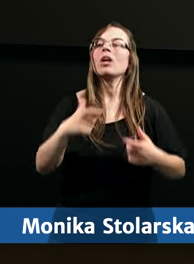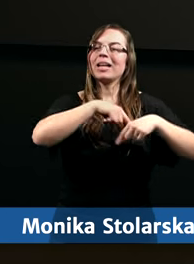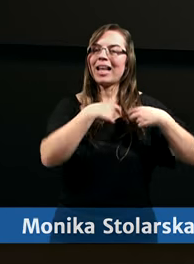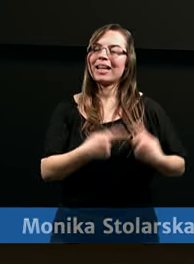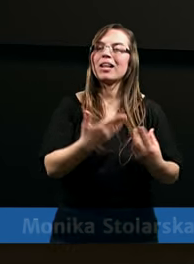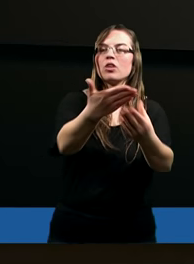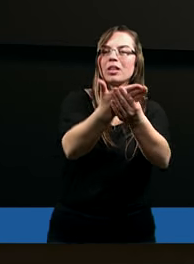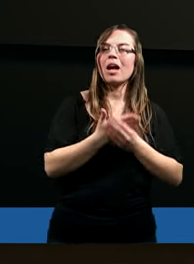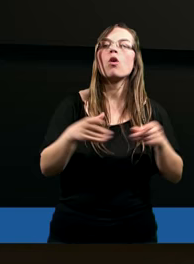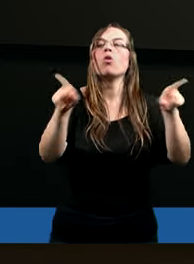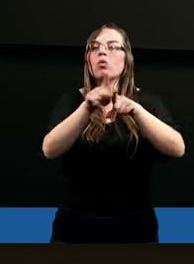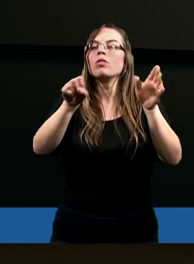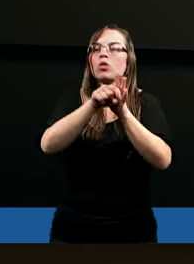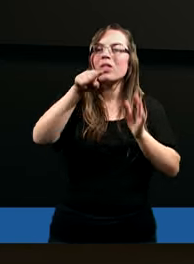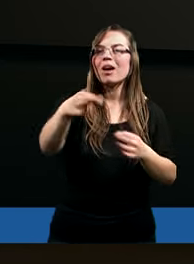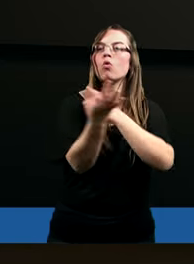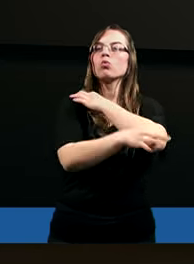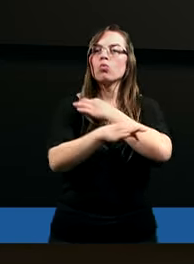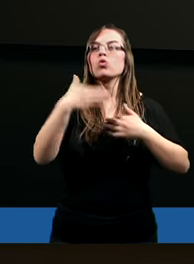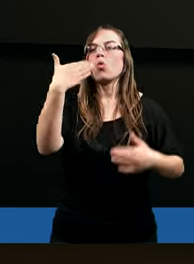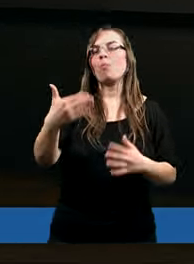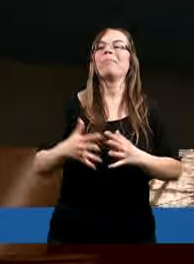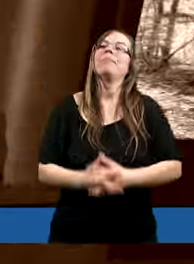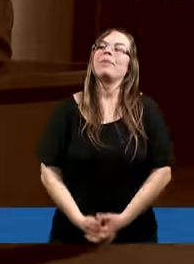Serdecznie zapraszam również do Pogostu.